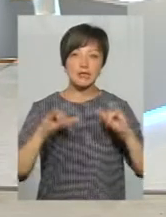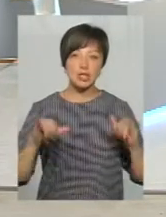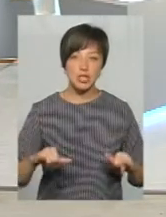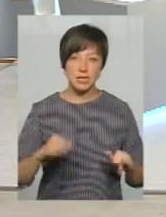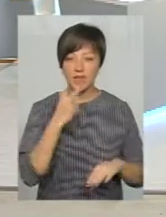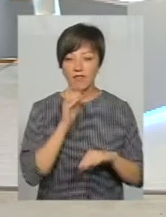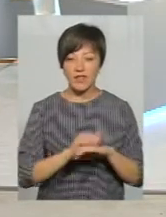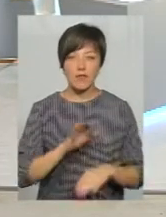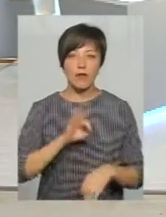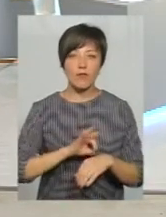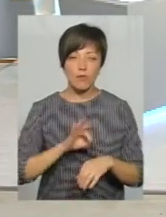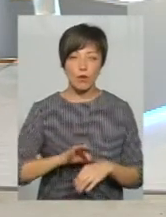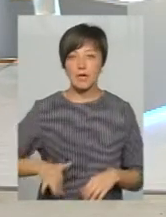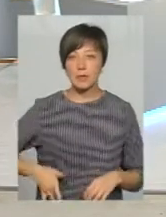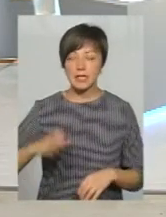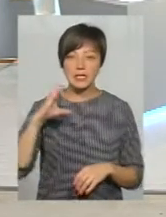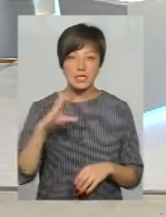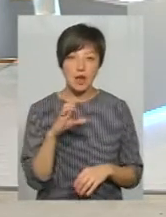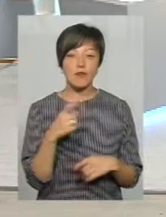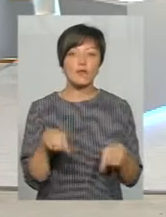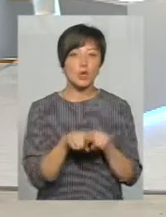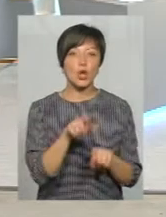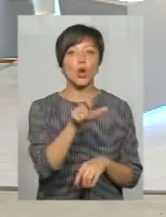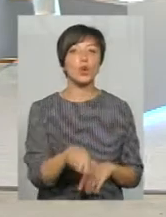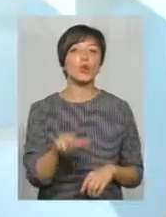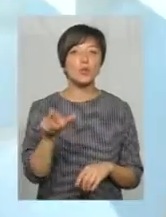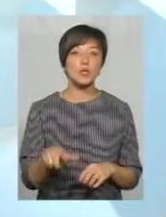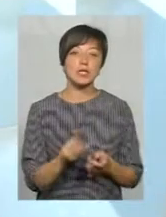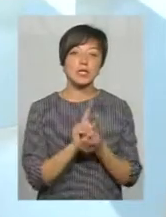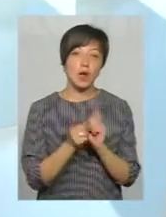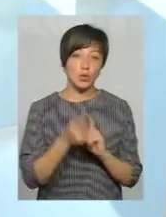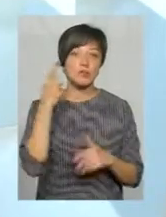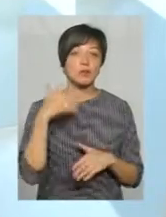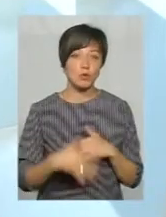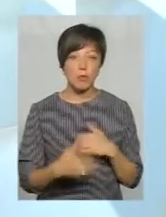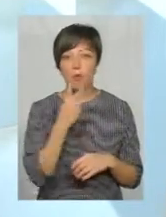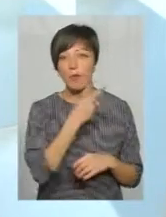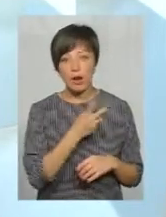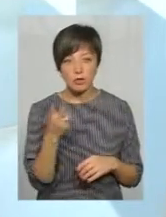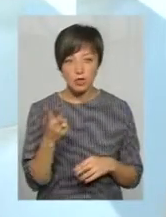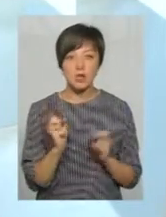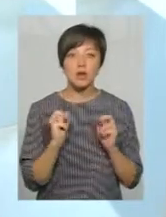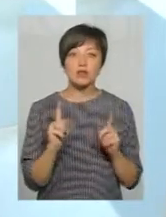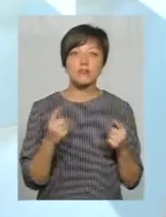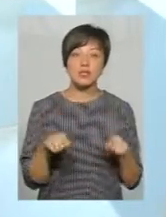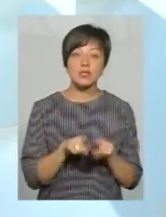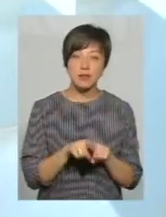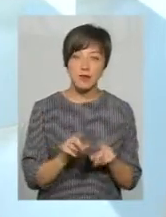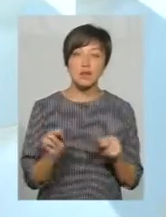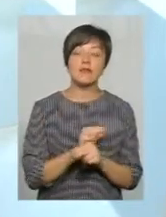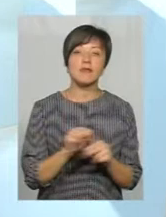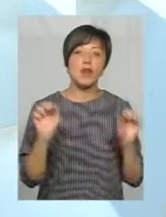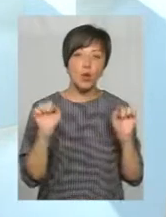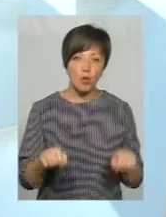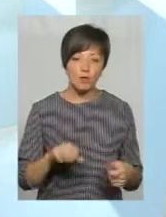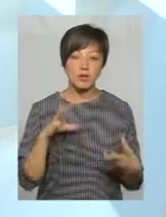виявлення хворих на гепатит С. Тому що все ж таки люди стають свідоміші, вони вже бачать, що все ж таки виліковно,